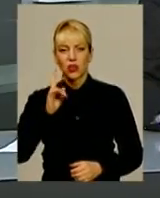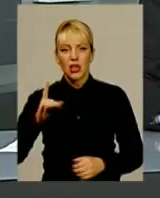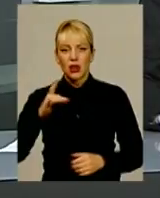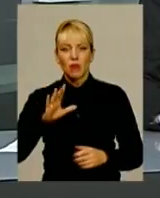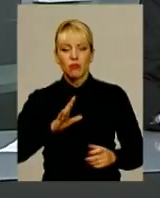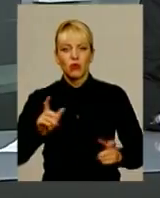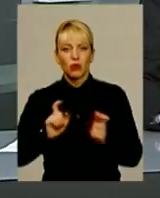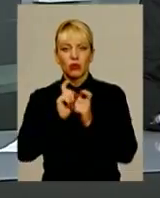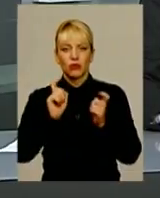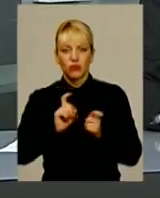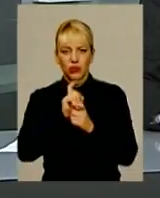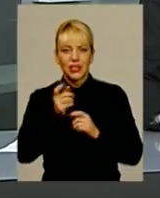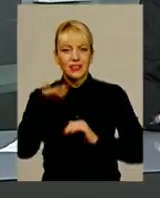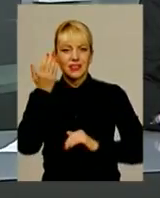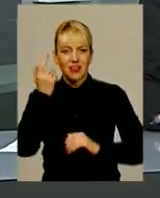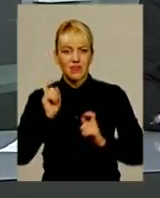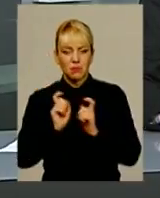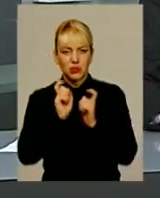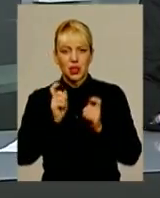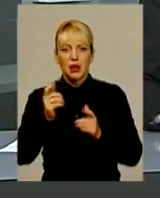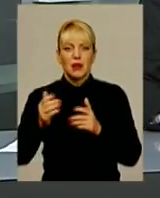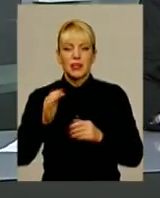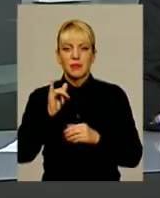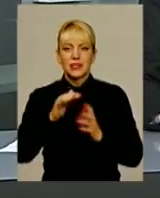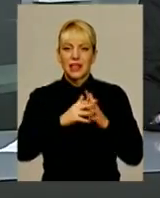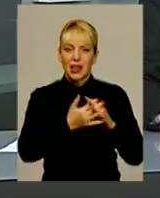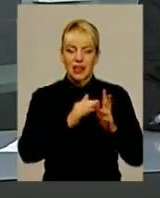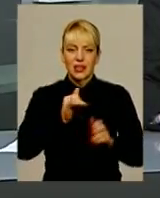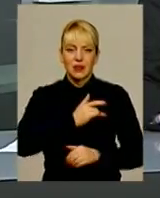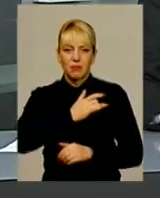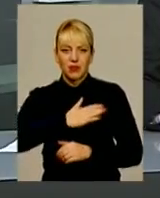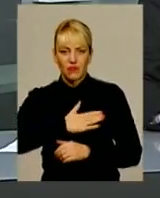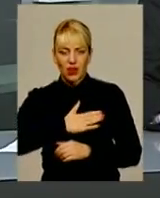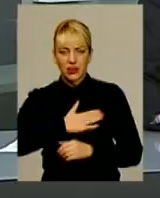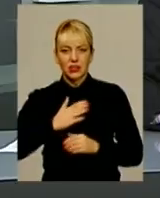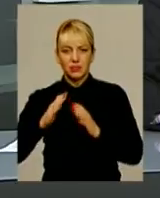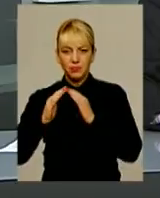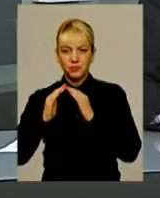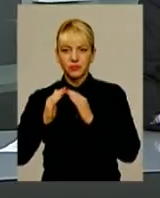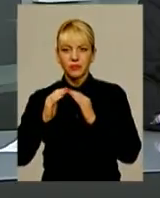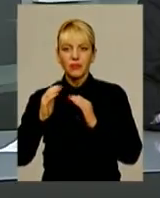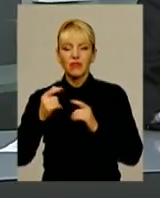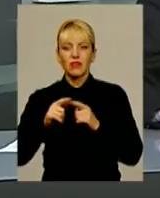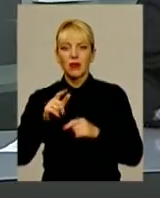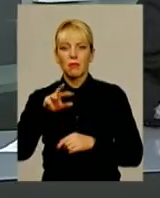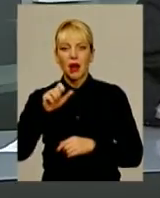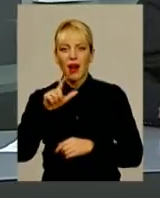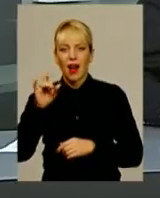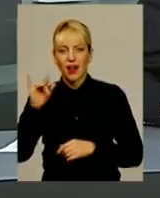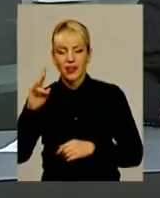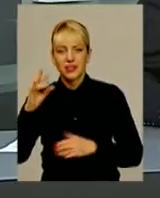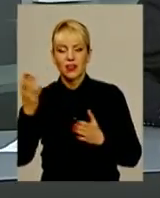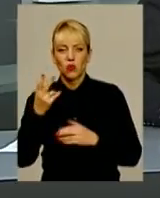конфліктом давнє протистояння поміж селянами та директором приватного підприємства агрофірма «Махаринці», якого в 2000